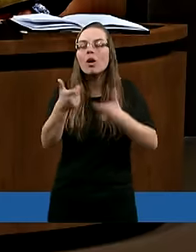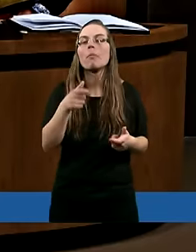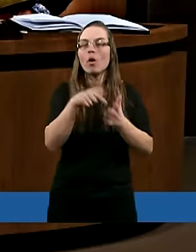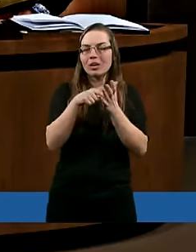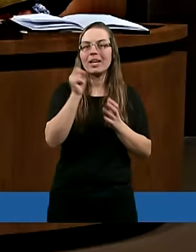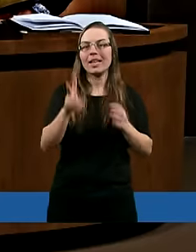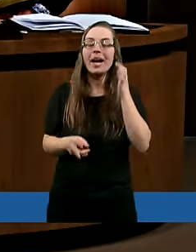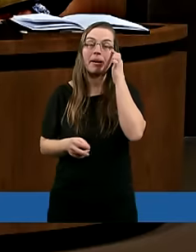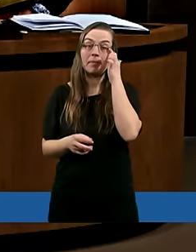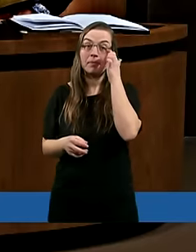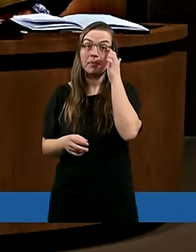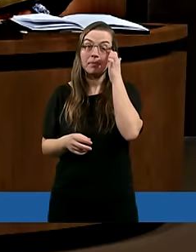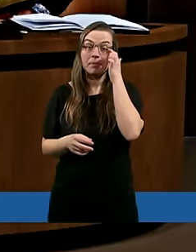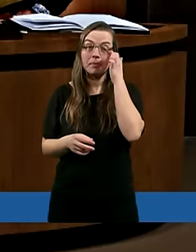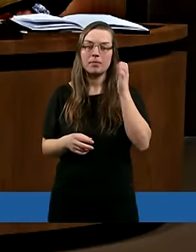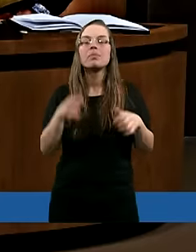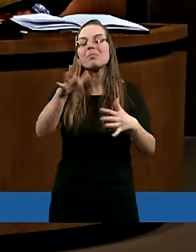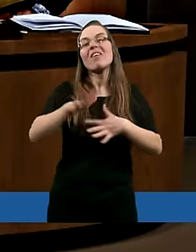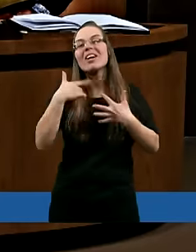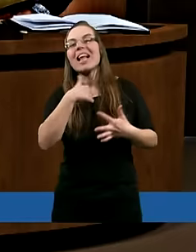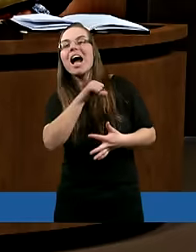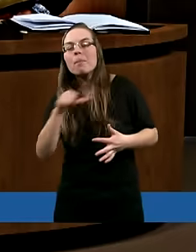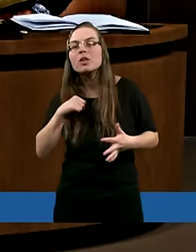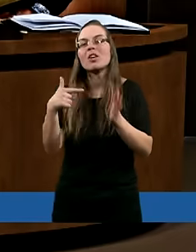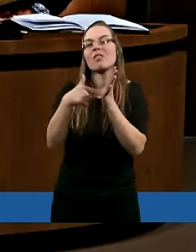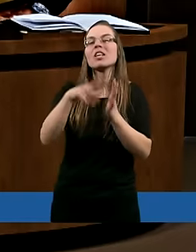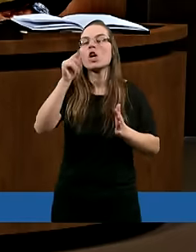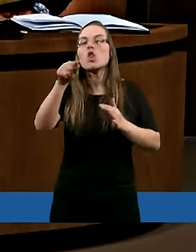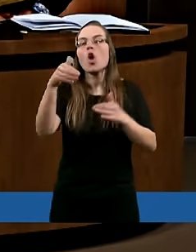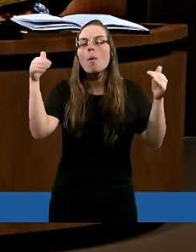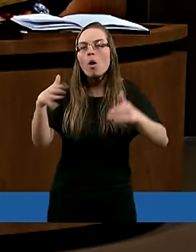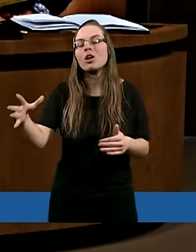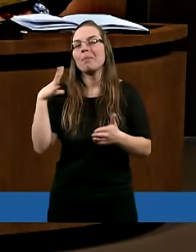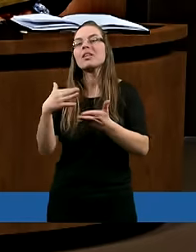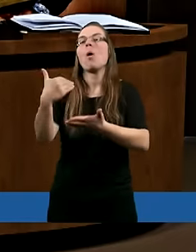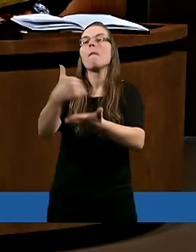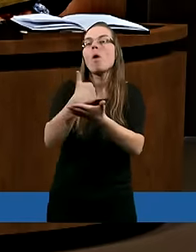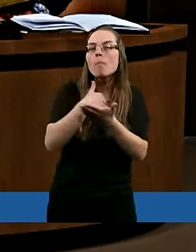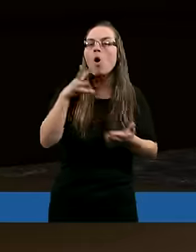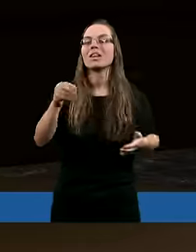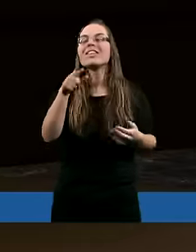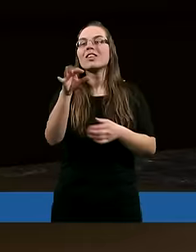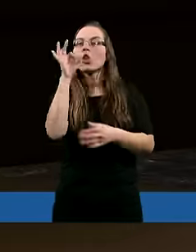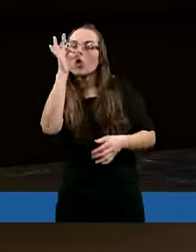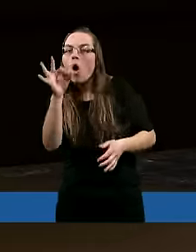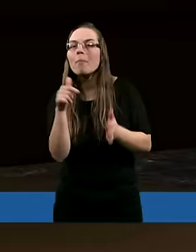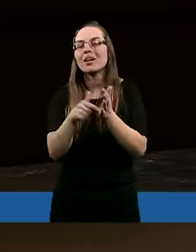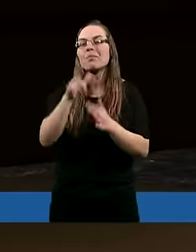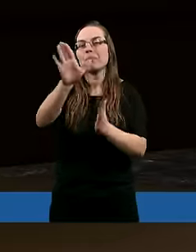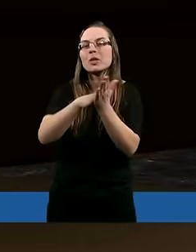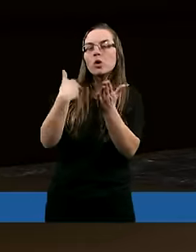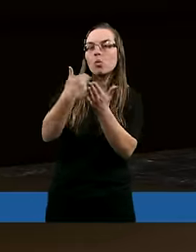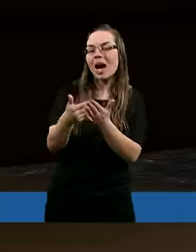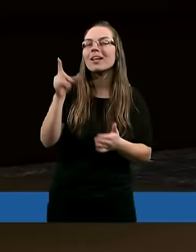opanowaniu i samokontroli. Więc wydaje mi się, że może to być pomocą i takim nawet dobrym tego